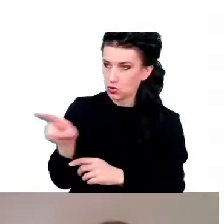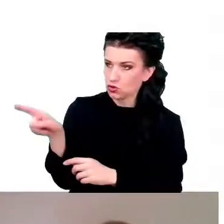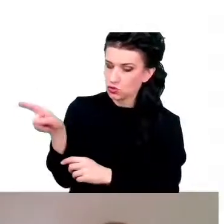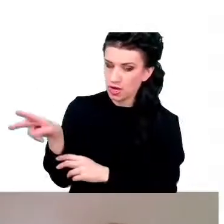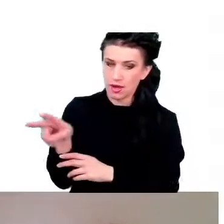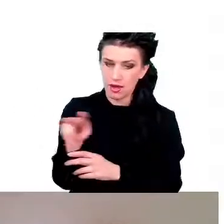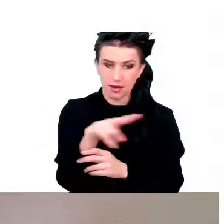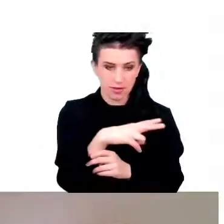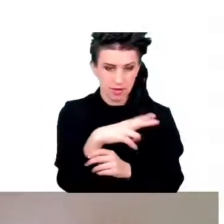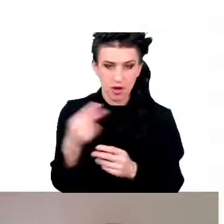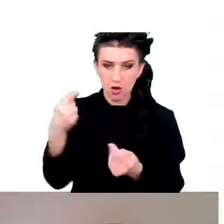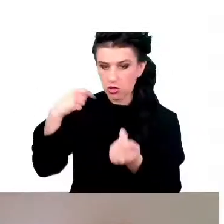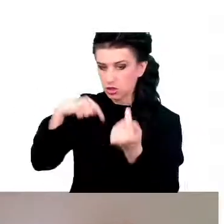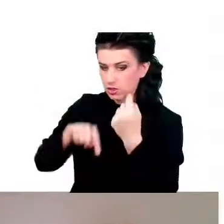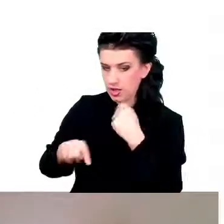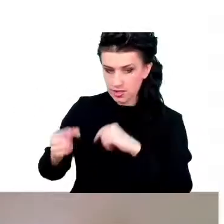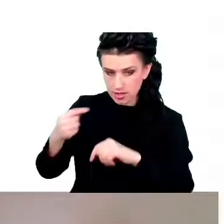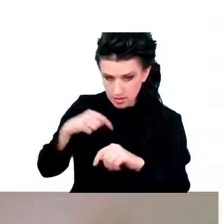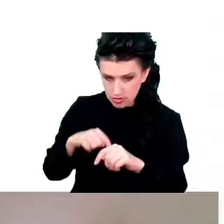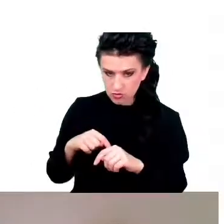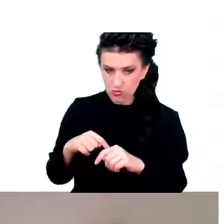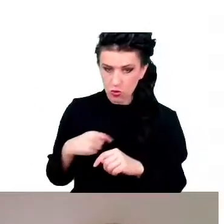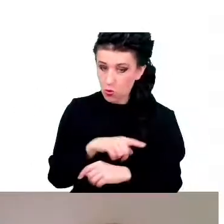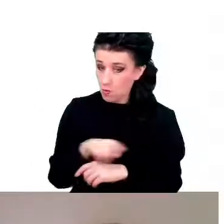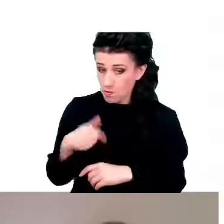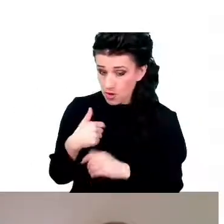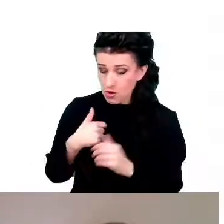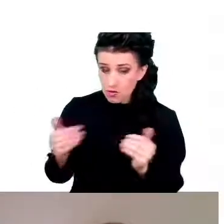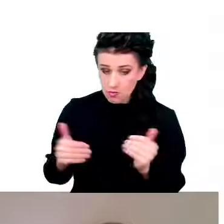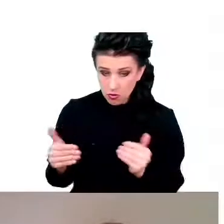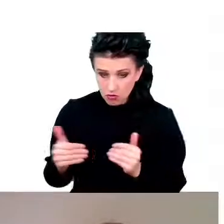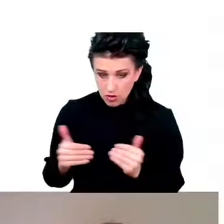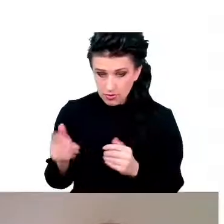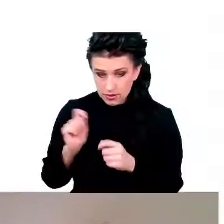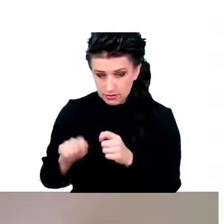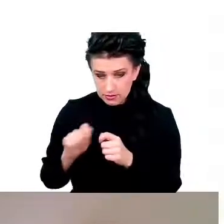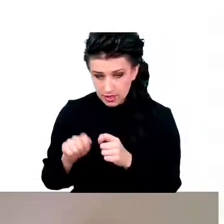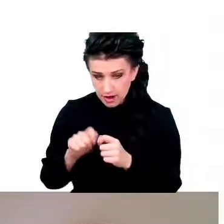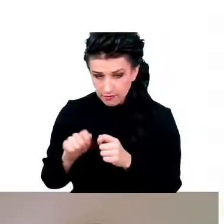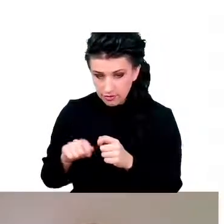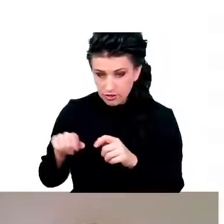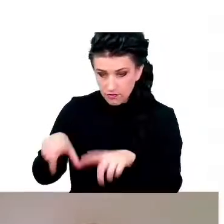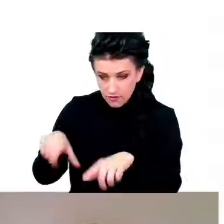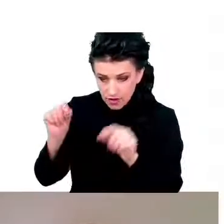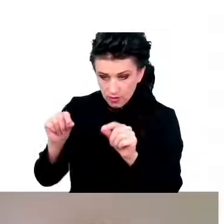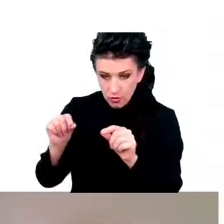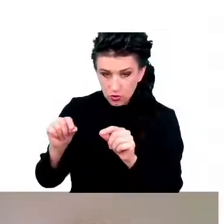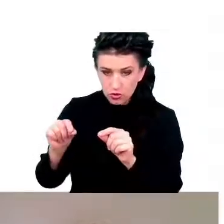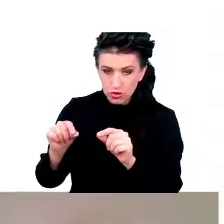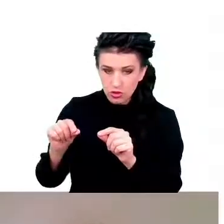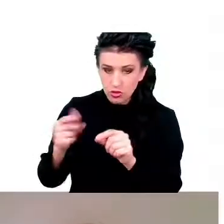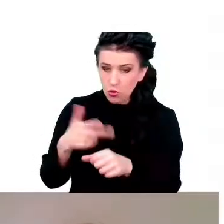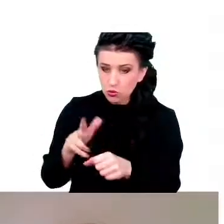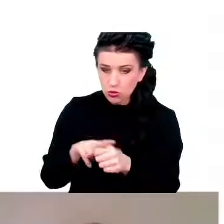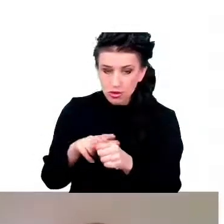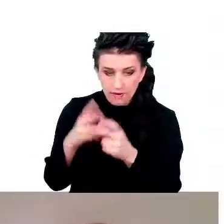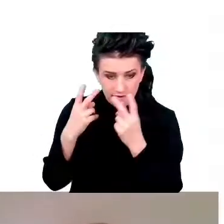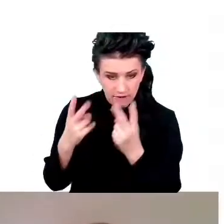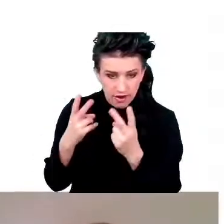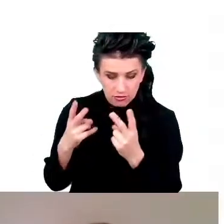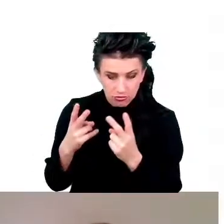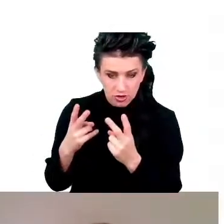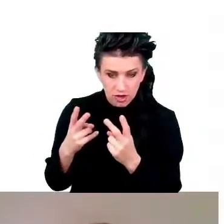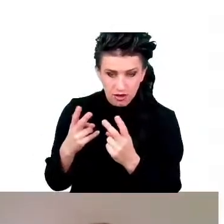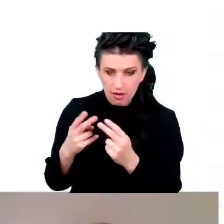wewnątrz naszego organizmu. Jesteśmy w stanie wynicować te, które są dla nas istotne, a nie zwracać uwagi na